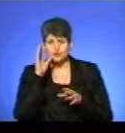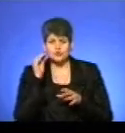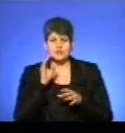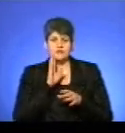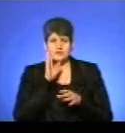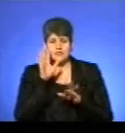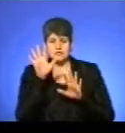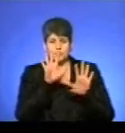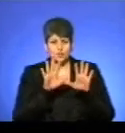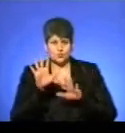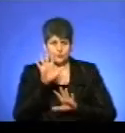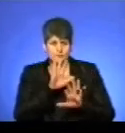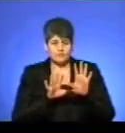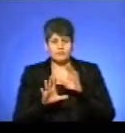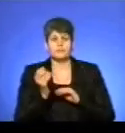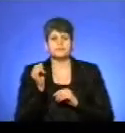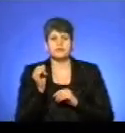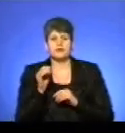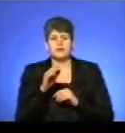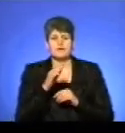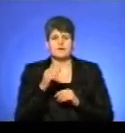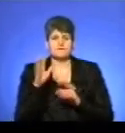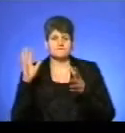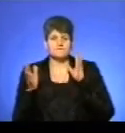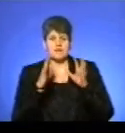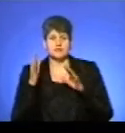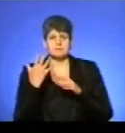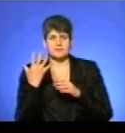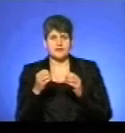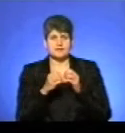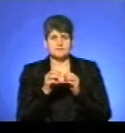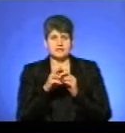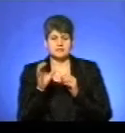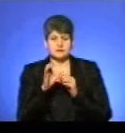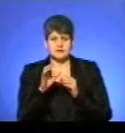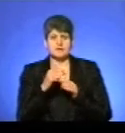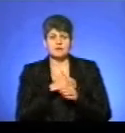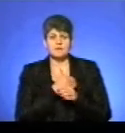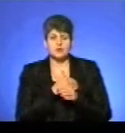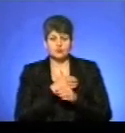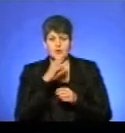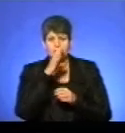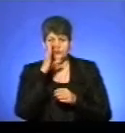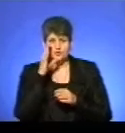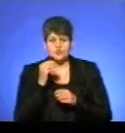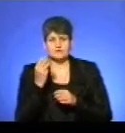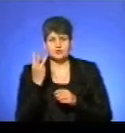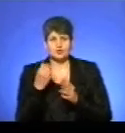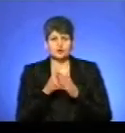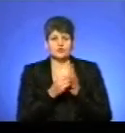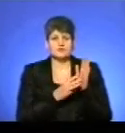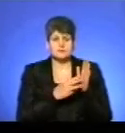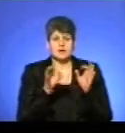слабкий туман. Вітер північно-західний 5-10 метрів за секунду. Температура повітря вночі коливатиметься від 3 до 8